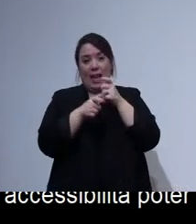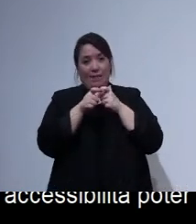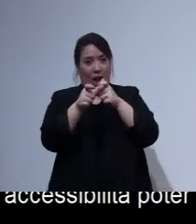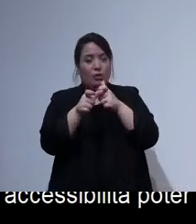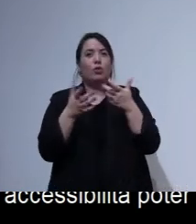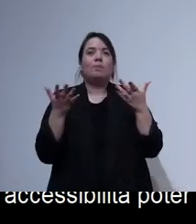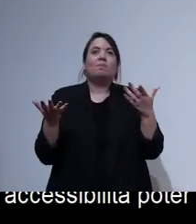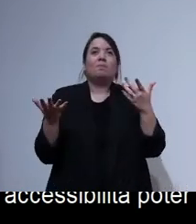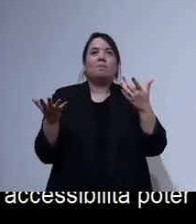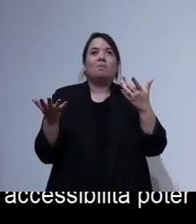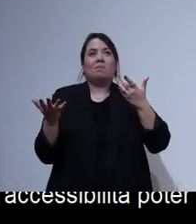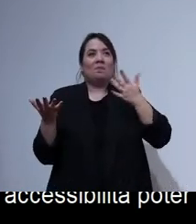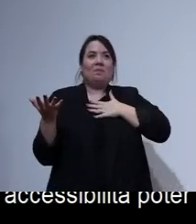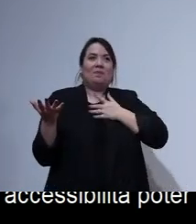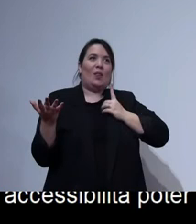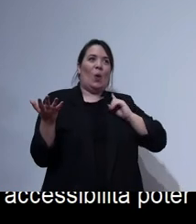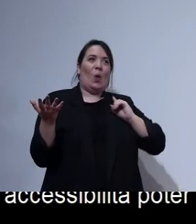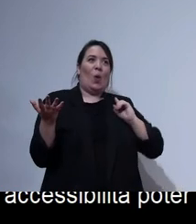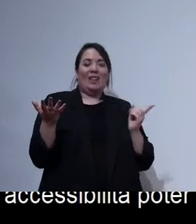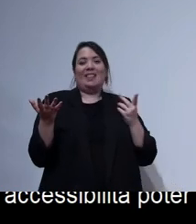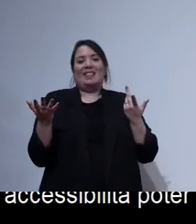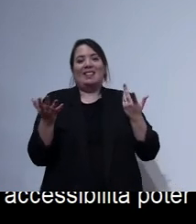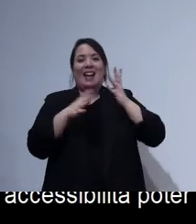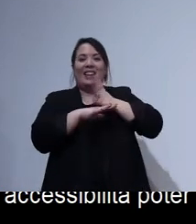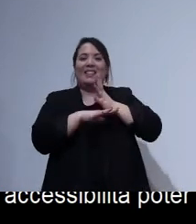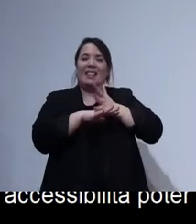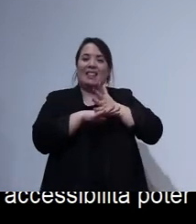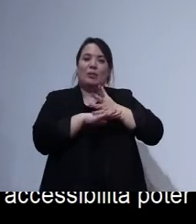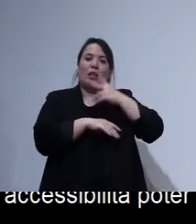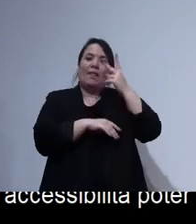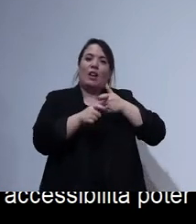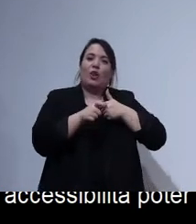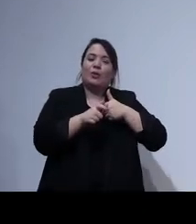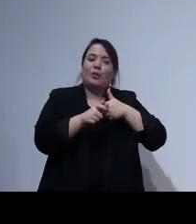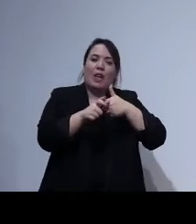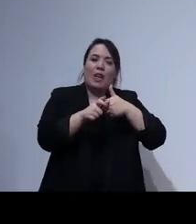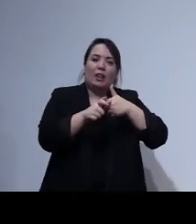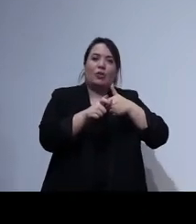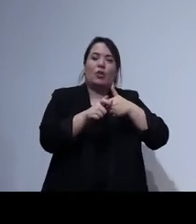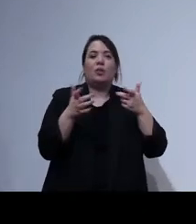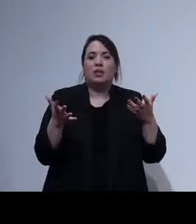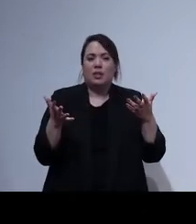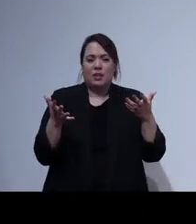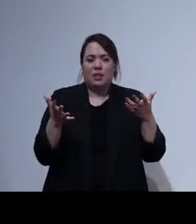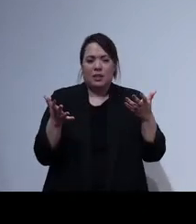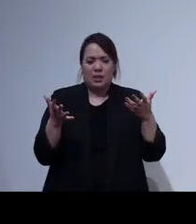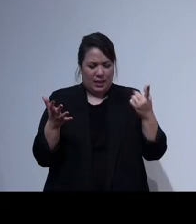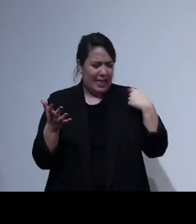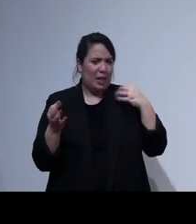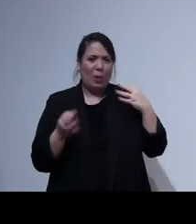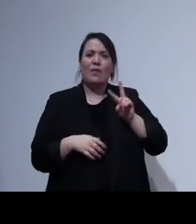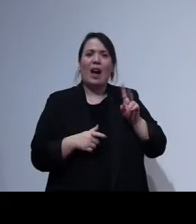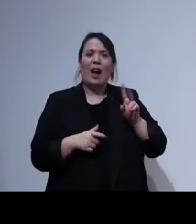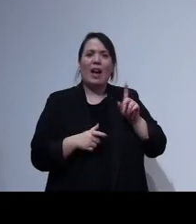l'accessibilità è veramente un viaggio quindi non abbiamo parlavamo ieri con Valentino